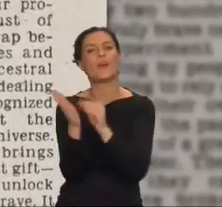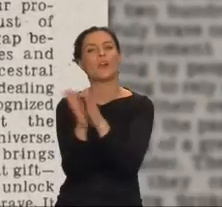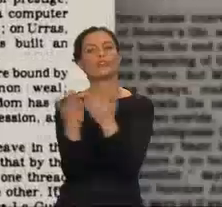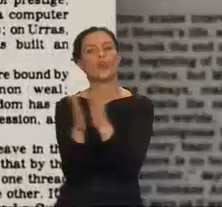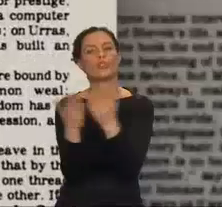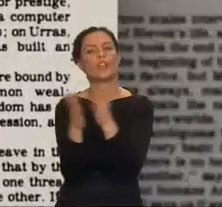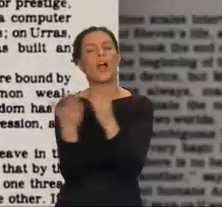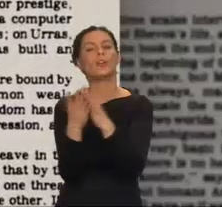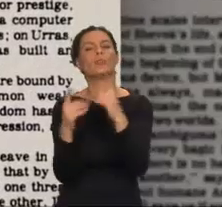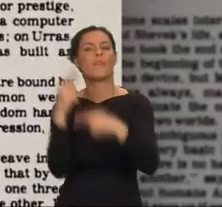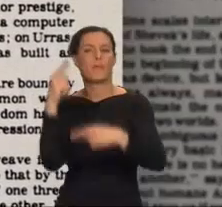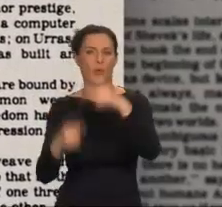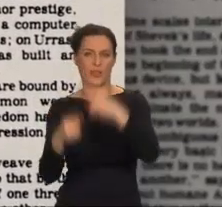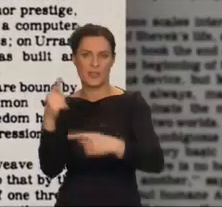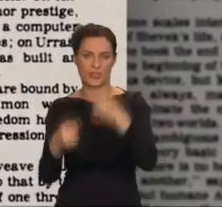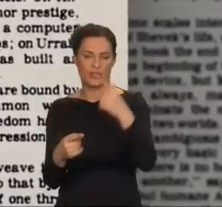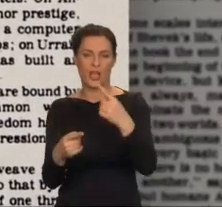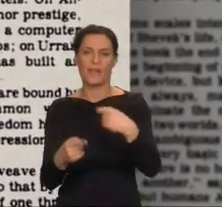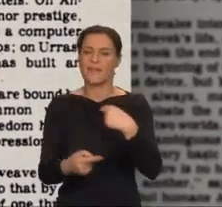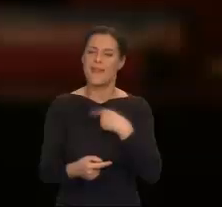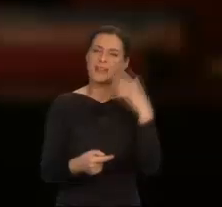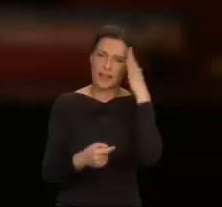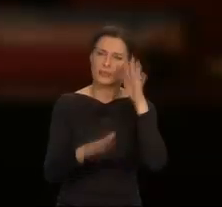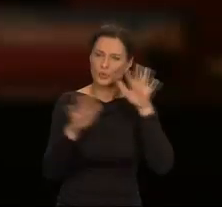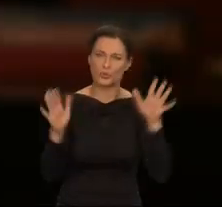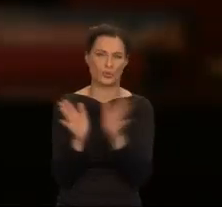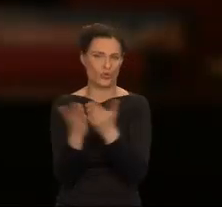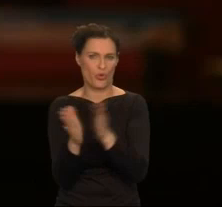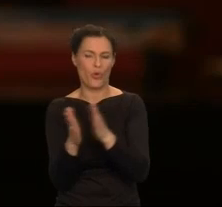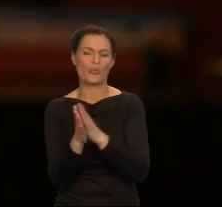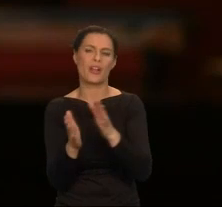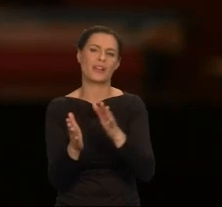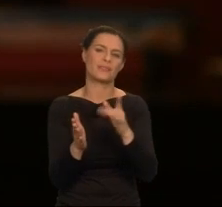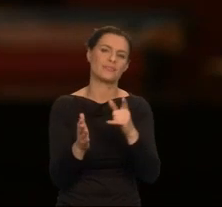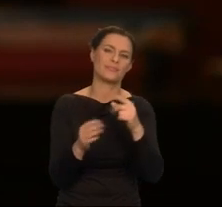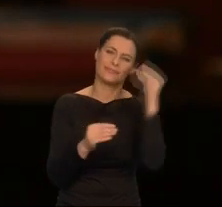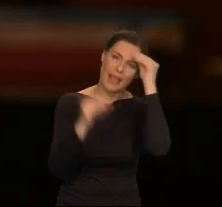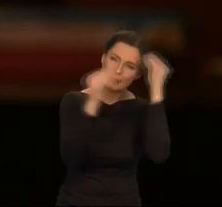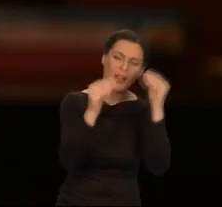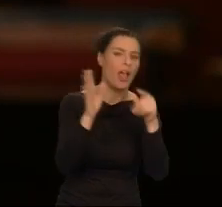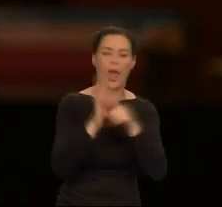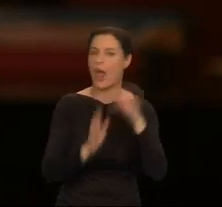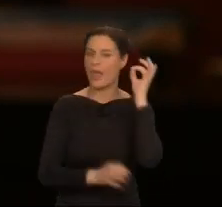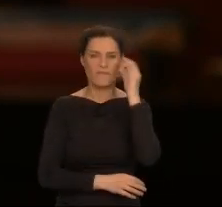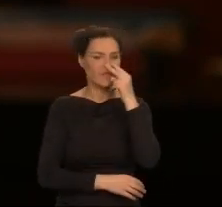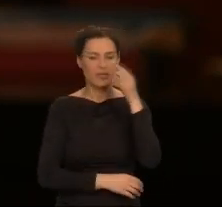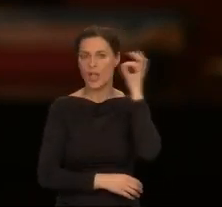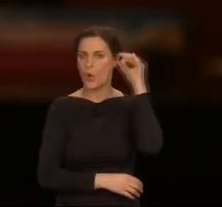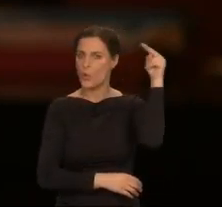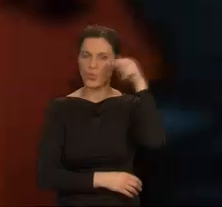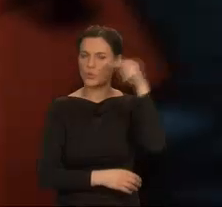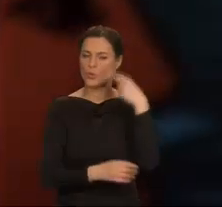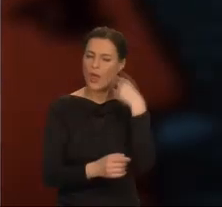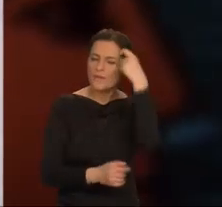Znam wiele książek science fiction, lepszych i gorszych. Nikt nie stosował tej formy tak inteligentnie i umiejętnie jak